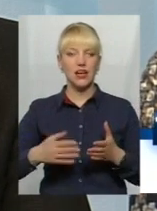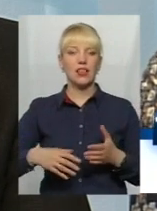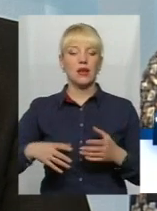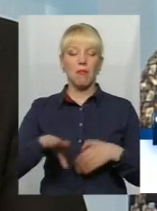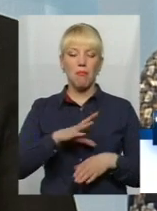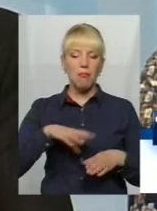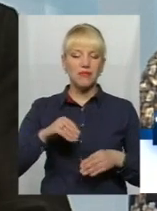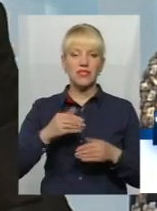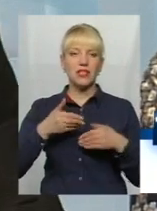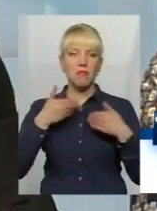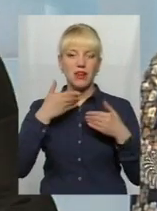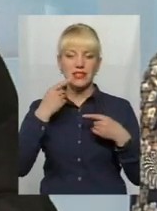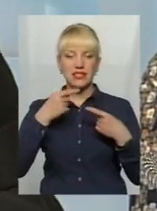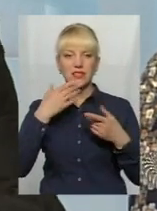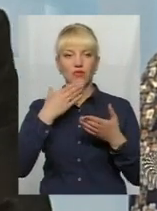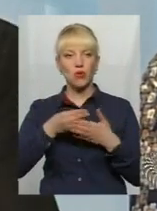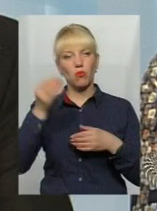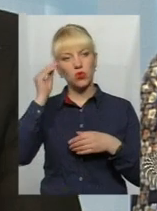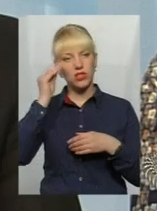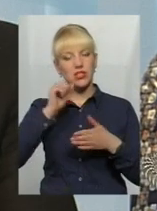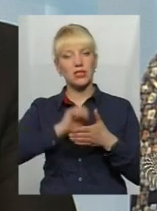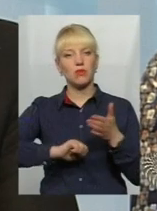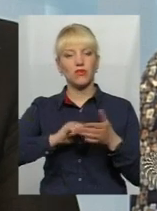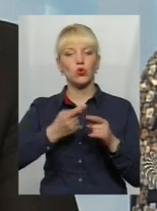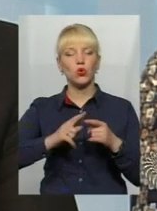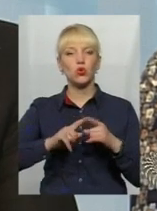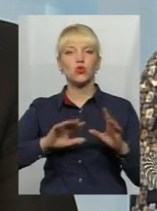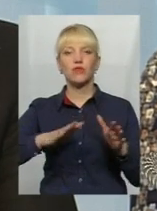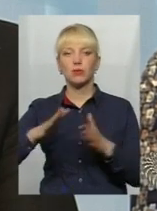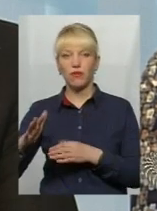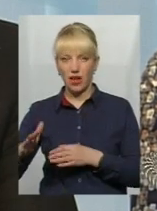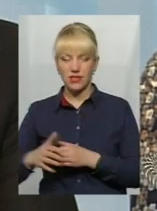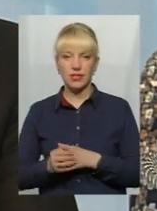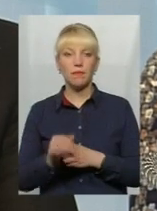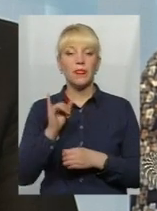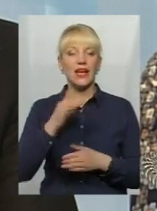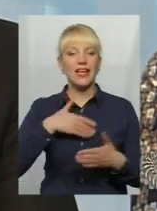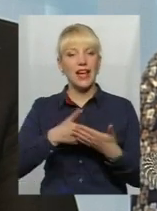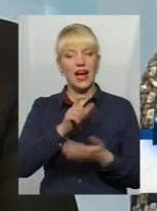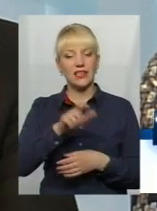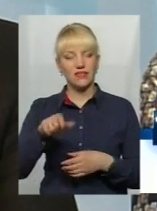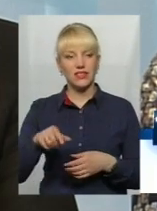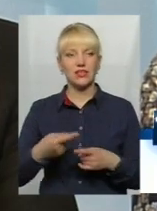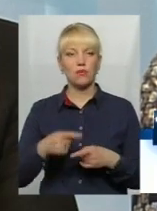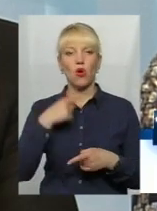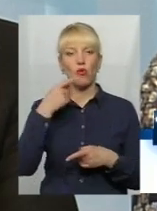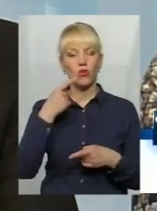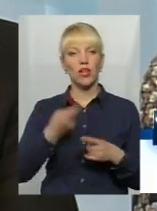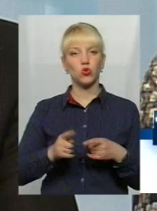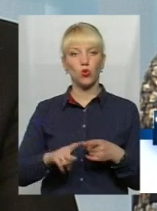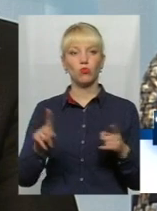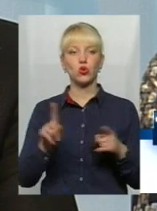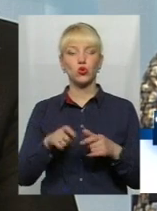висловили свою думку, свою позицію з приводу того, що відбувається. І активістам було ще раз наголошено на тому, що